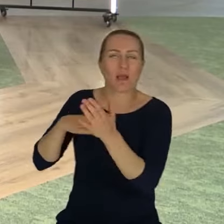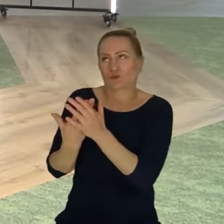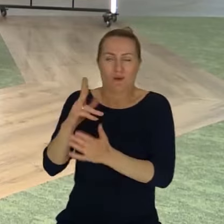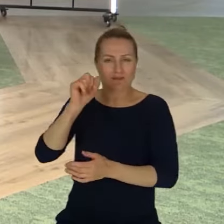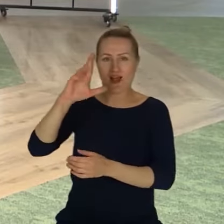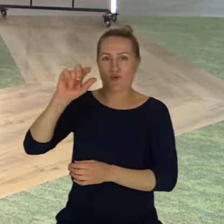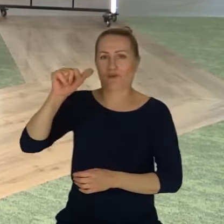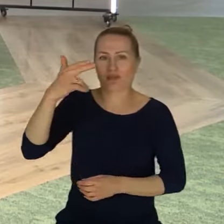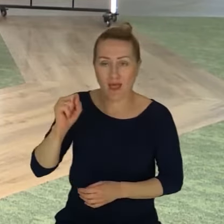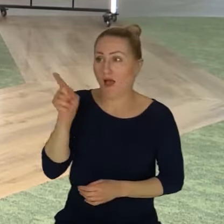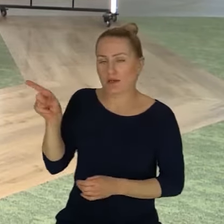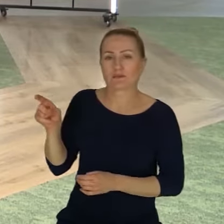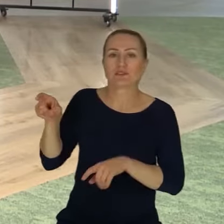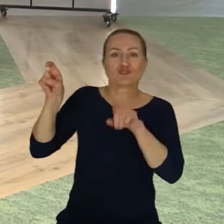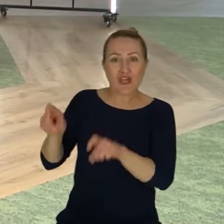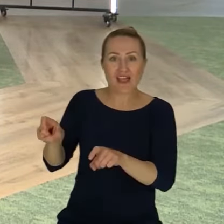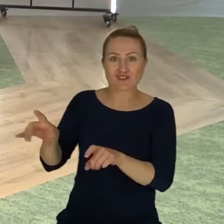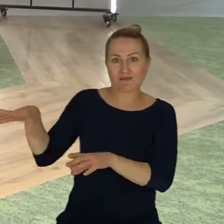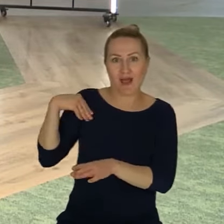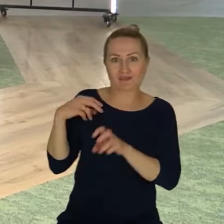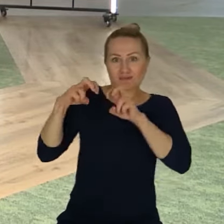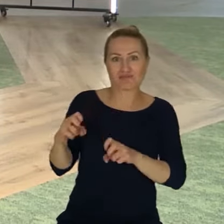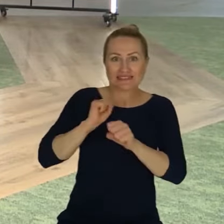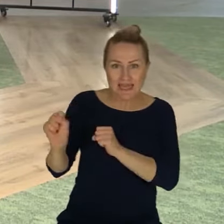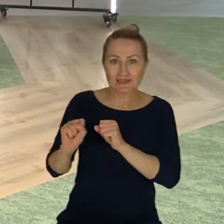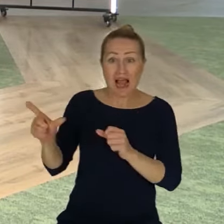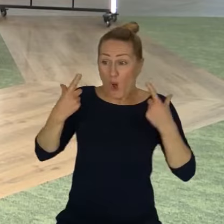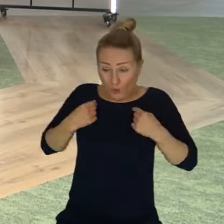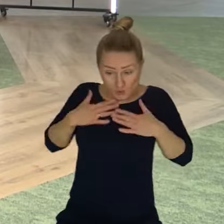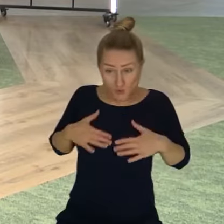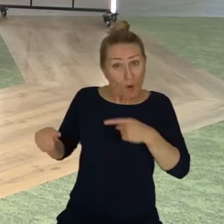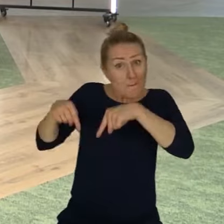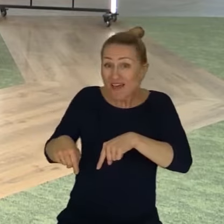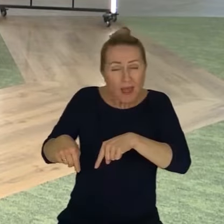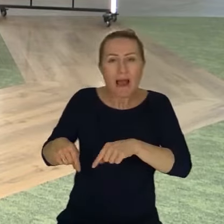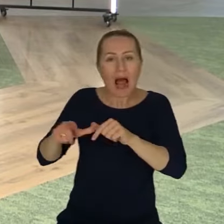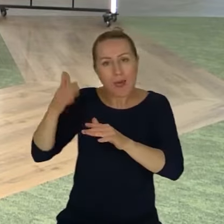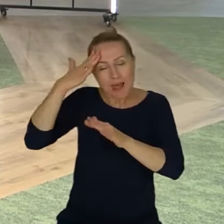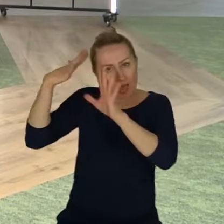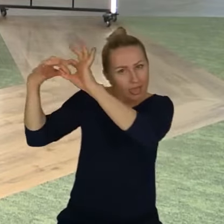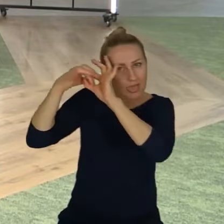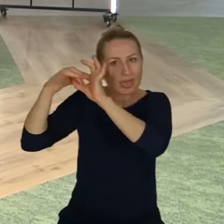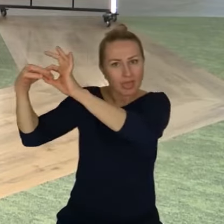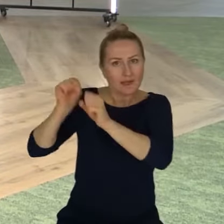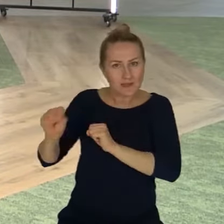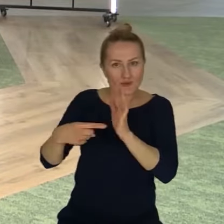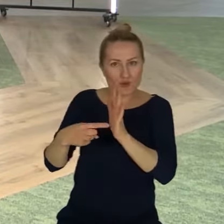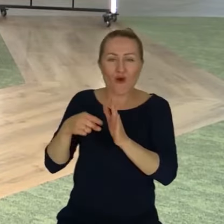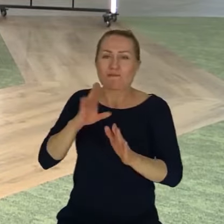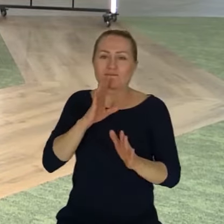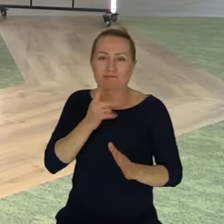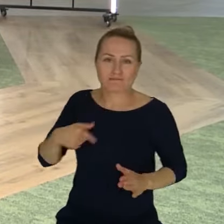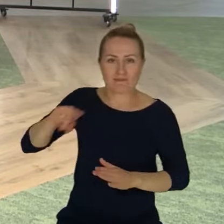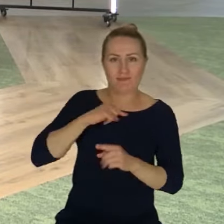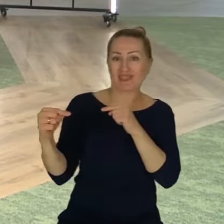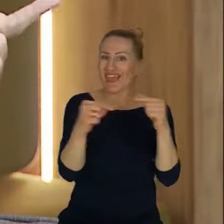stoliku, tylko jej tutaj nie ma fizycznie, ale ona jest tutaj fizycznie. To znaczy, to jest rodzaj dialogu, ale to jest właściwie coś w rodzaju trialogu. Ale to jest też...